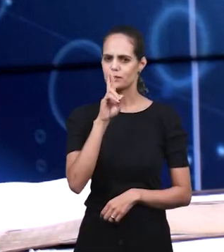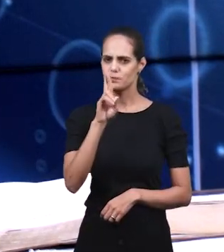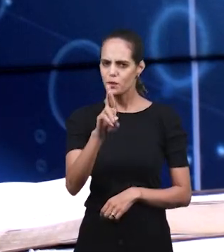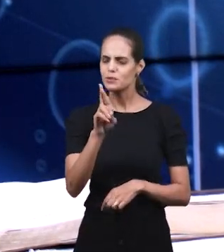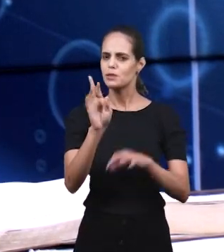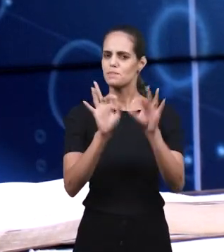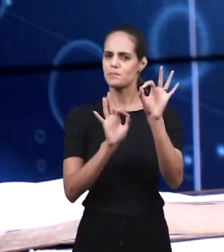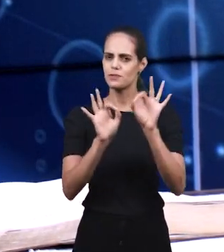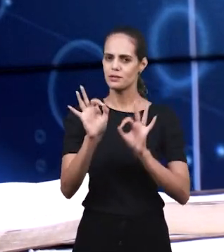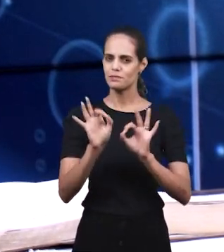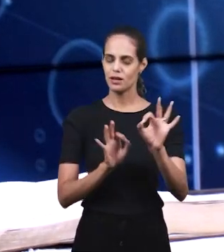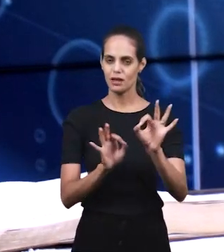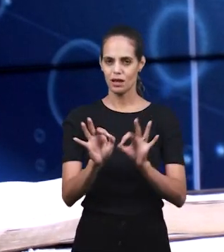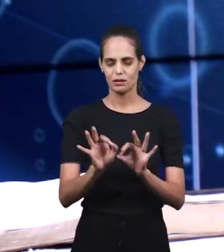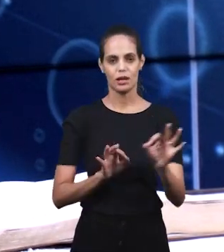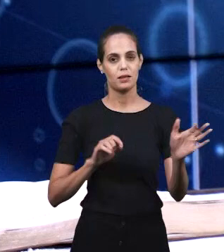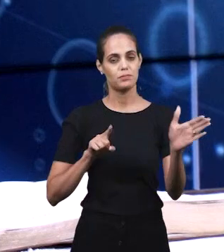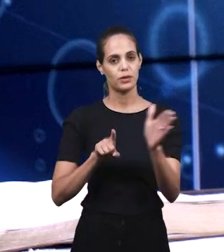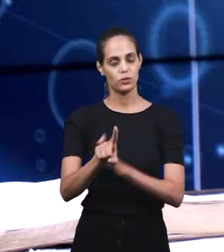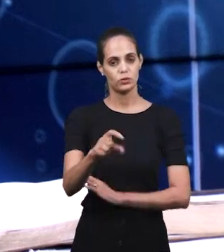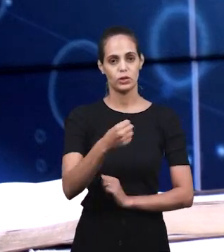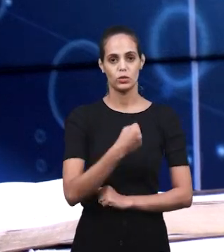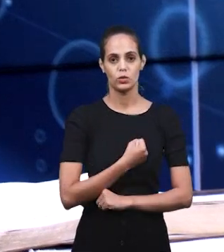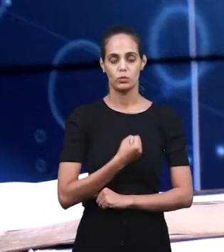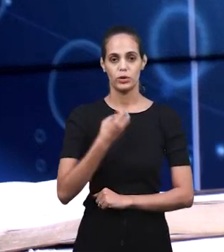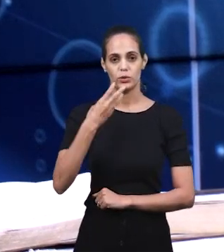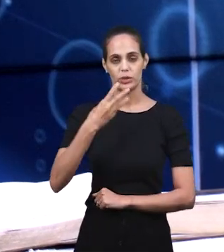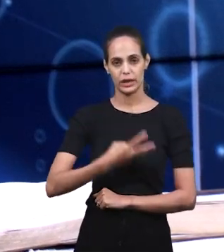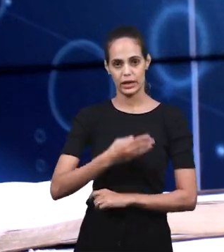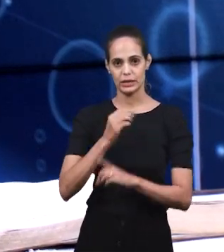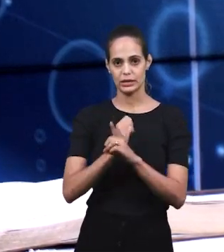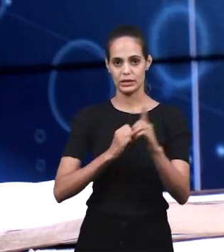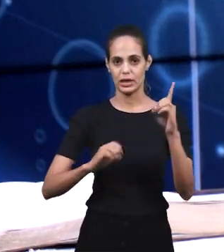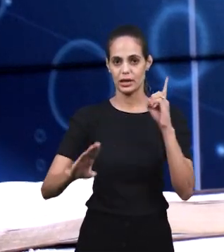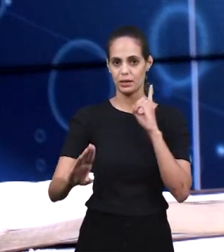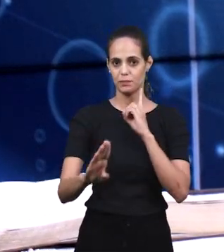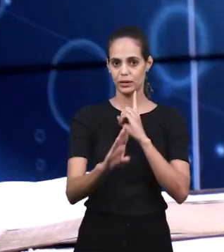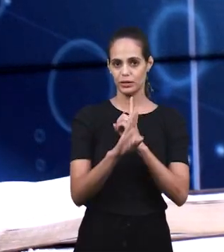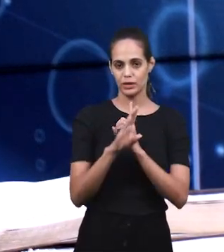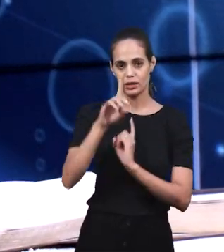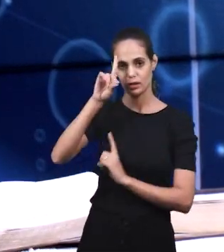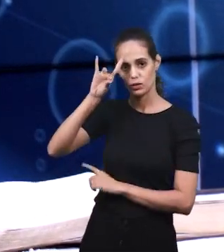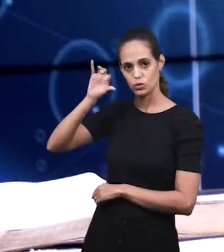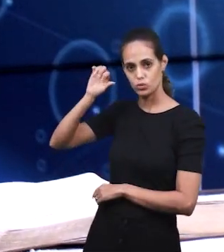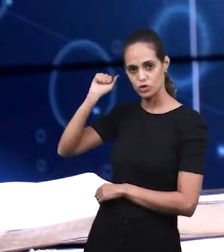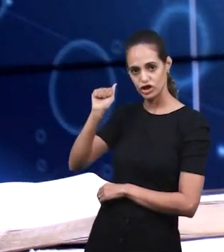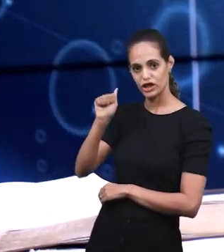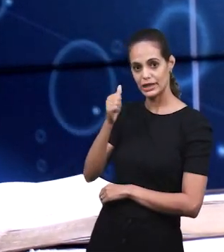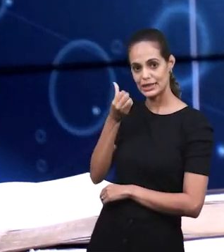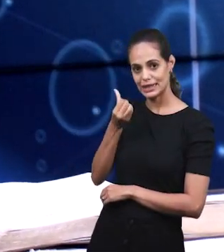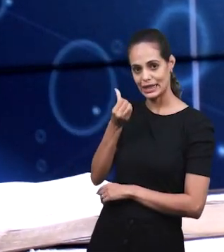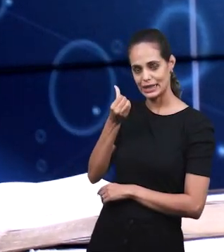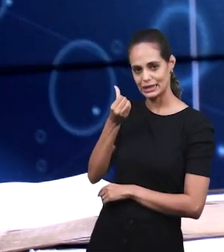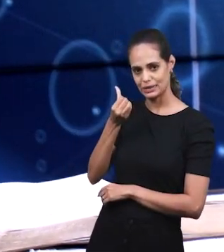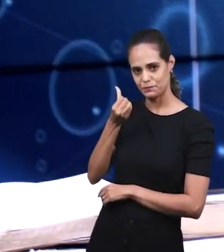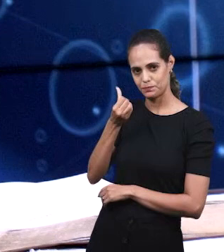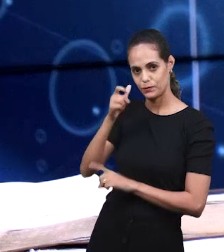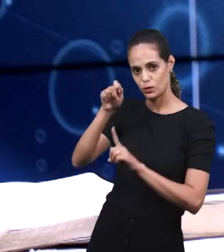дала ответ на вопрос номер три воскресной библейской школы